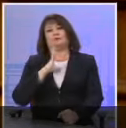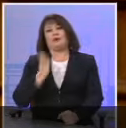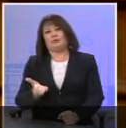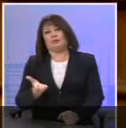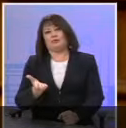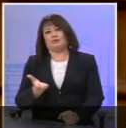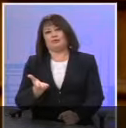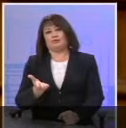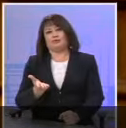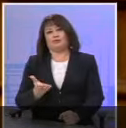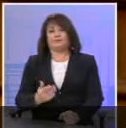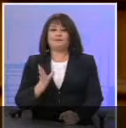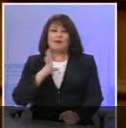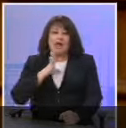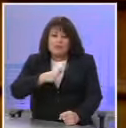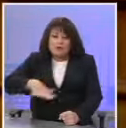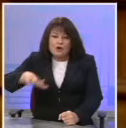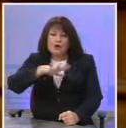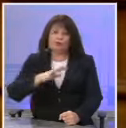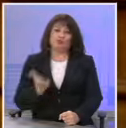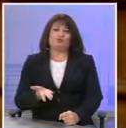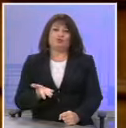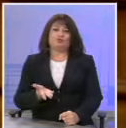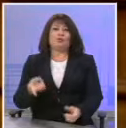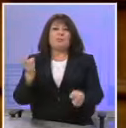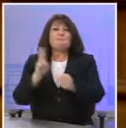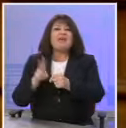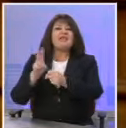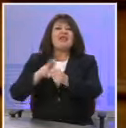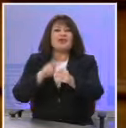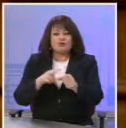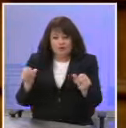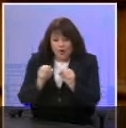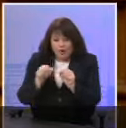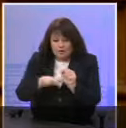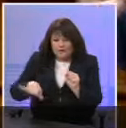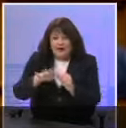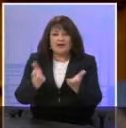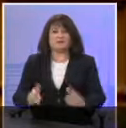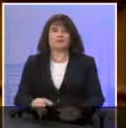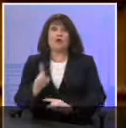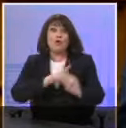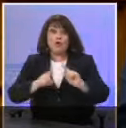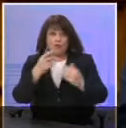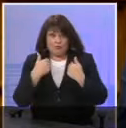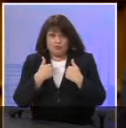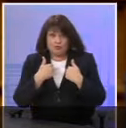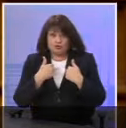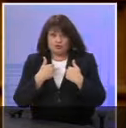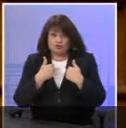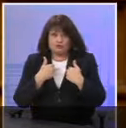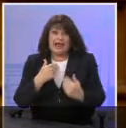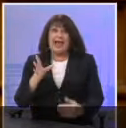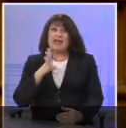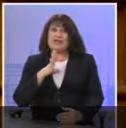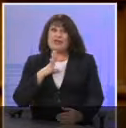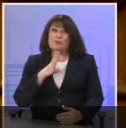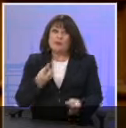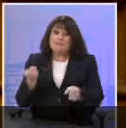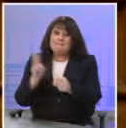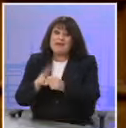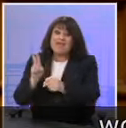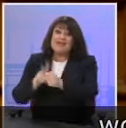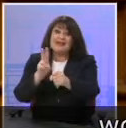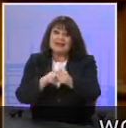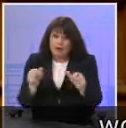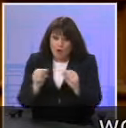καθήκον μας. Απέναντι σε αυτούς τους ανθρώπους που πεθαίνουν στην αυλή μας. Όποιος από εμάς εδώ είχε ανθρώπους που πέθαιναν στην αυλή του,